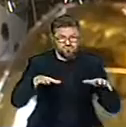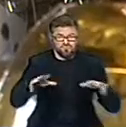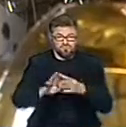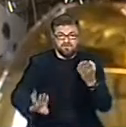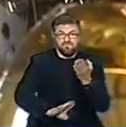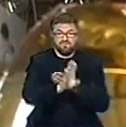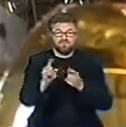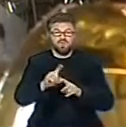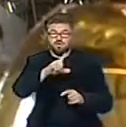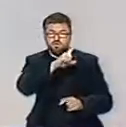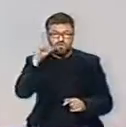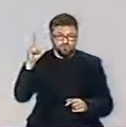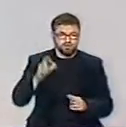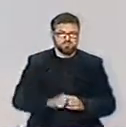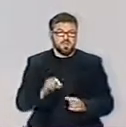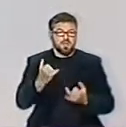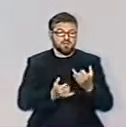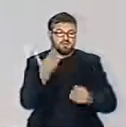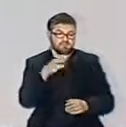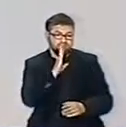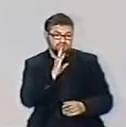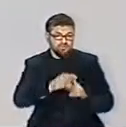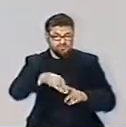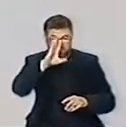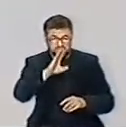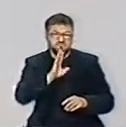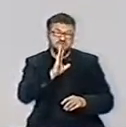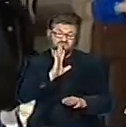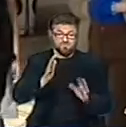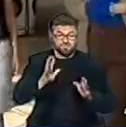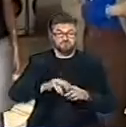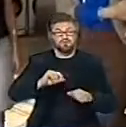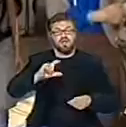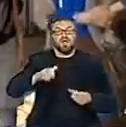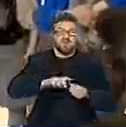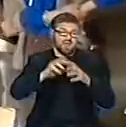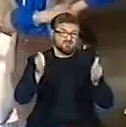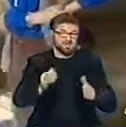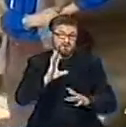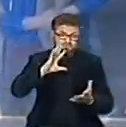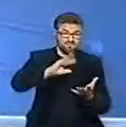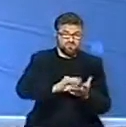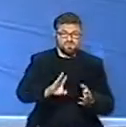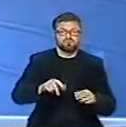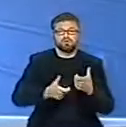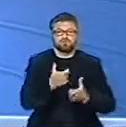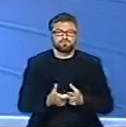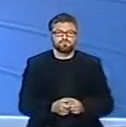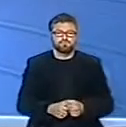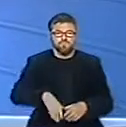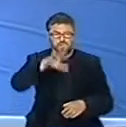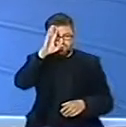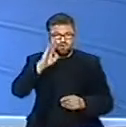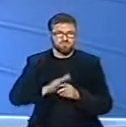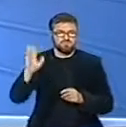zarówno wystawców jak i publiczności. Jeśli podobnie będzie w Łodzi, niewykluczone, że organizatorzy zagoszczą u nas ponownie. Łódź